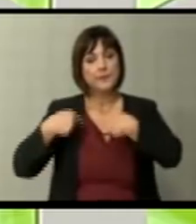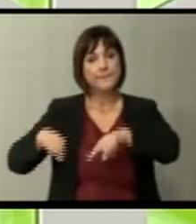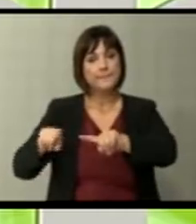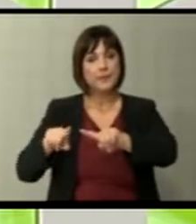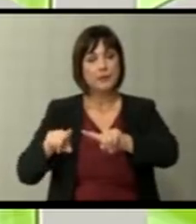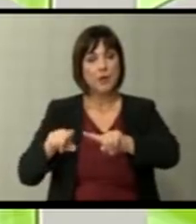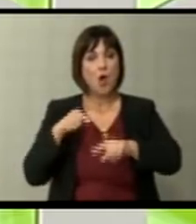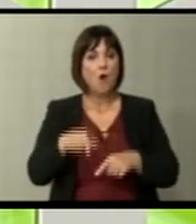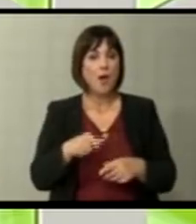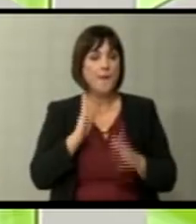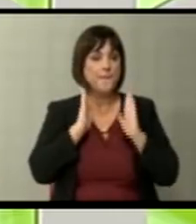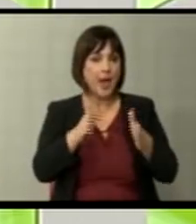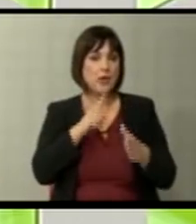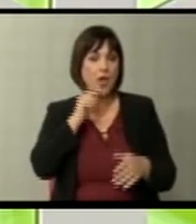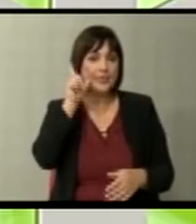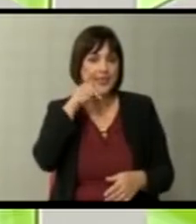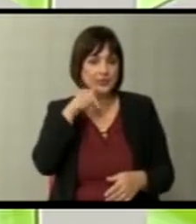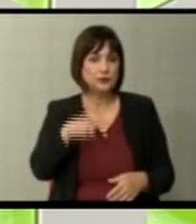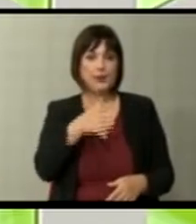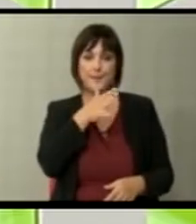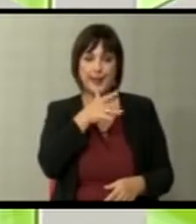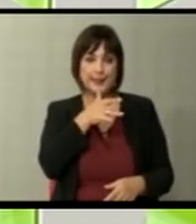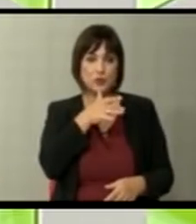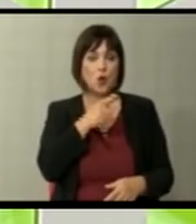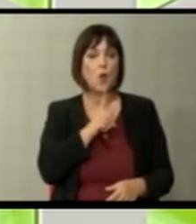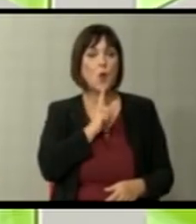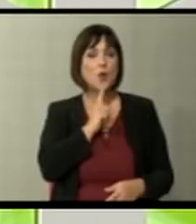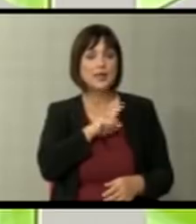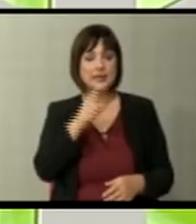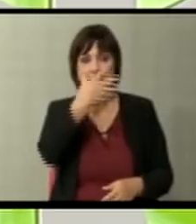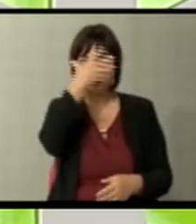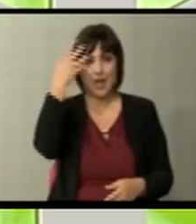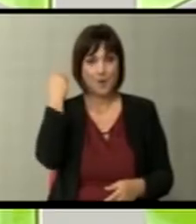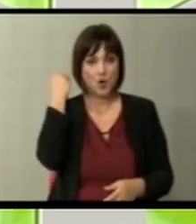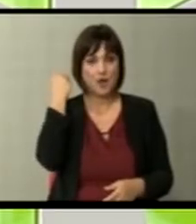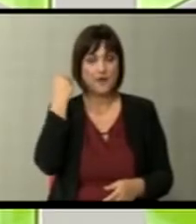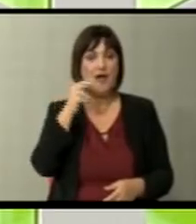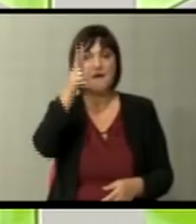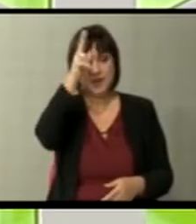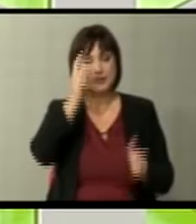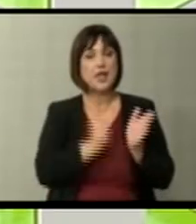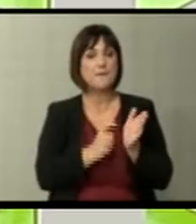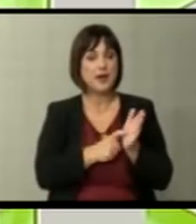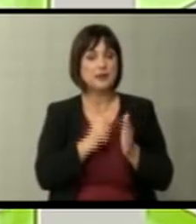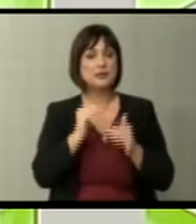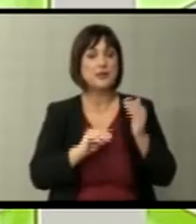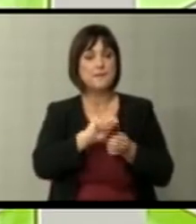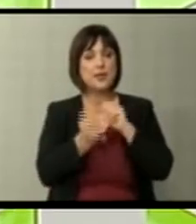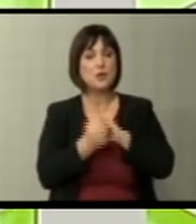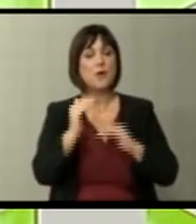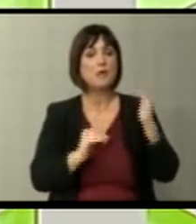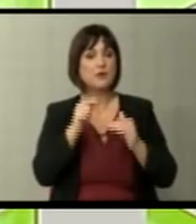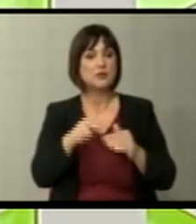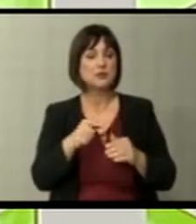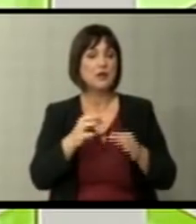овој пат кој што се отежнува за Македонија, кој што да не заборавиме, да Франција бара да се менува методологијата за